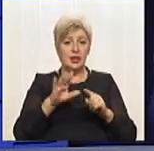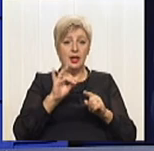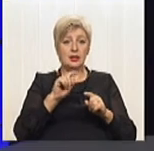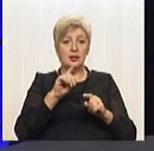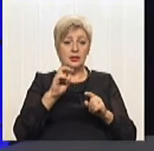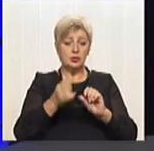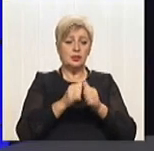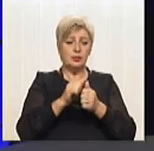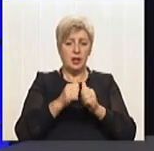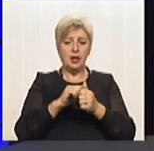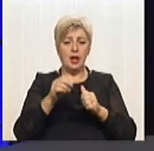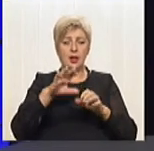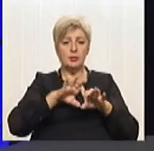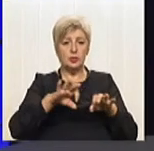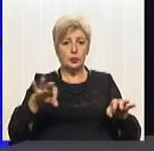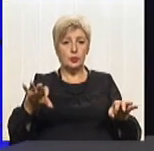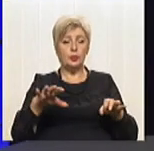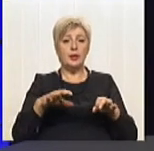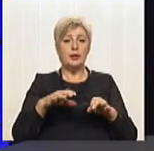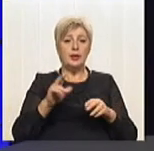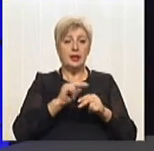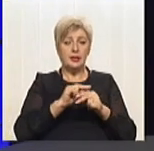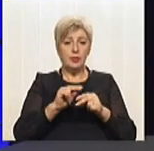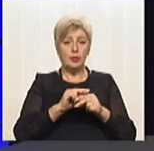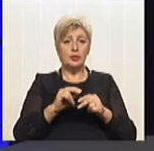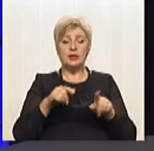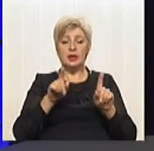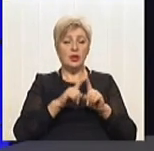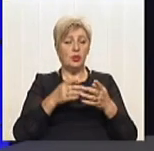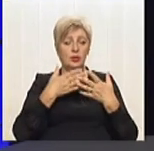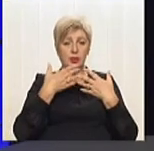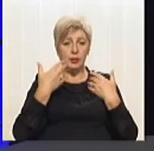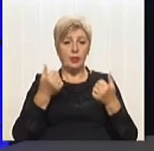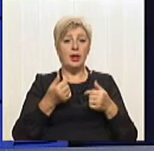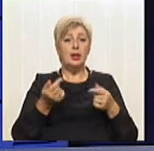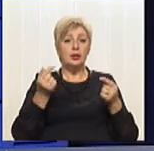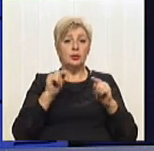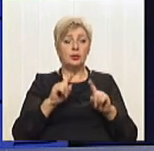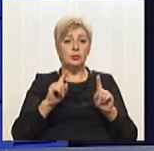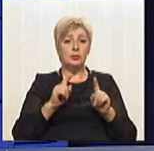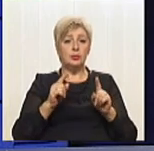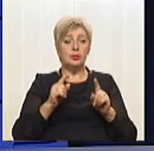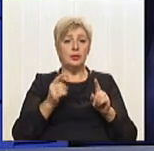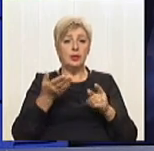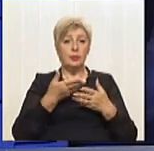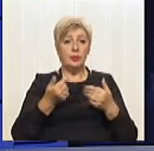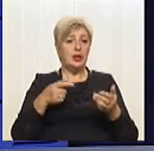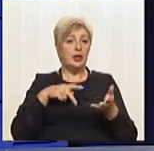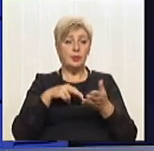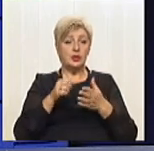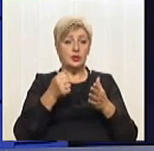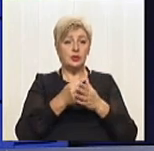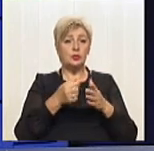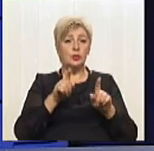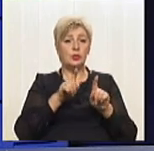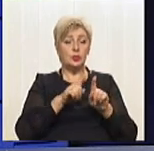новими об'єктами чи ремонтами, ні, такого немає. Тобто, ми ще навіть не підійшли до тієї точки, коли ми хоча б